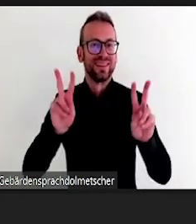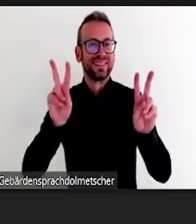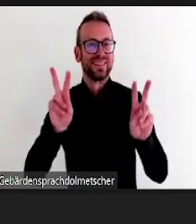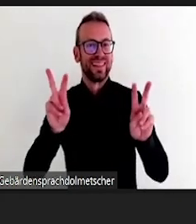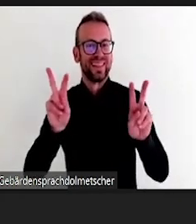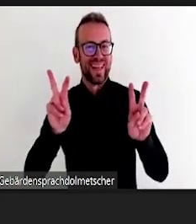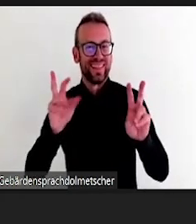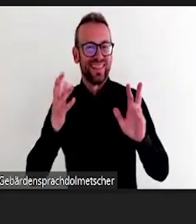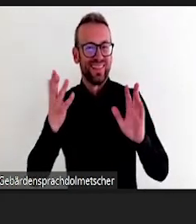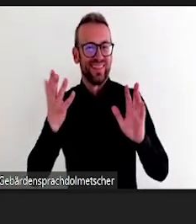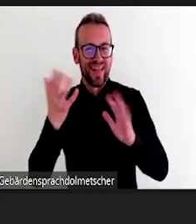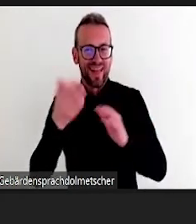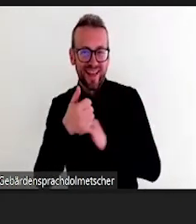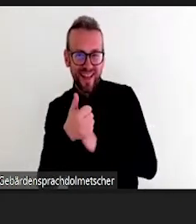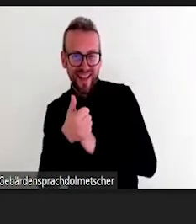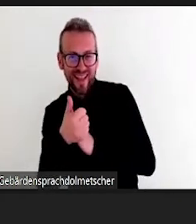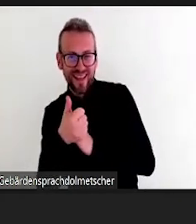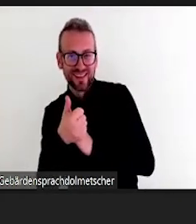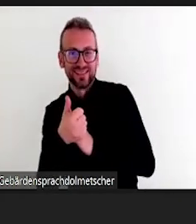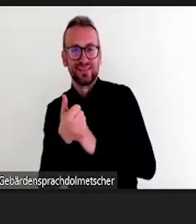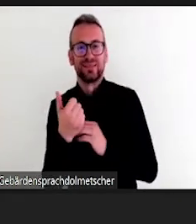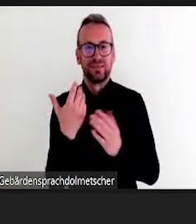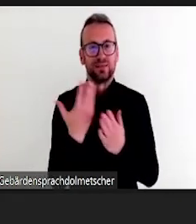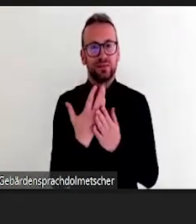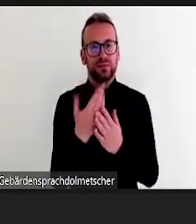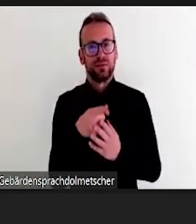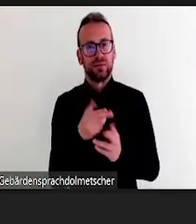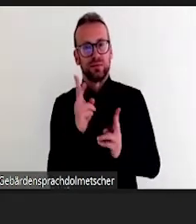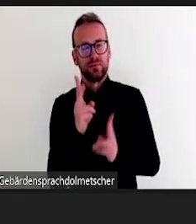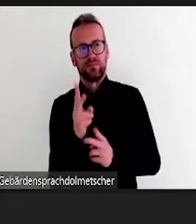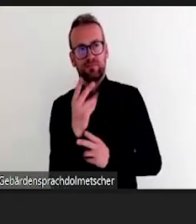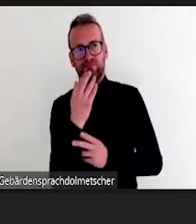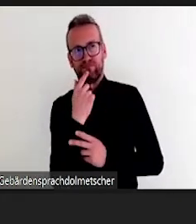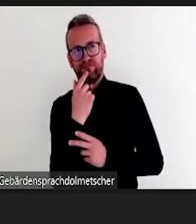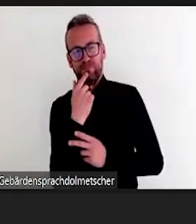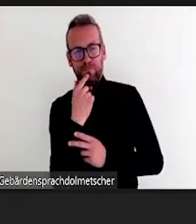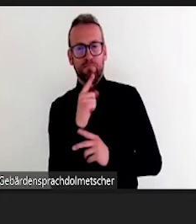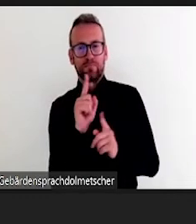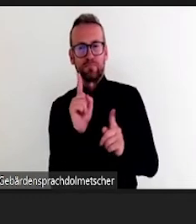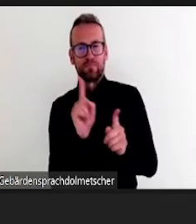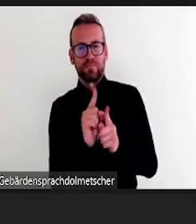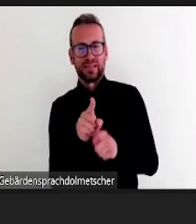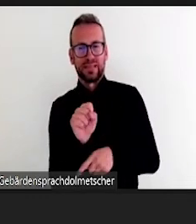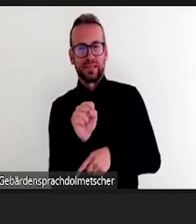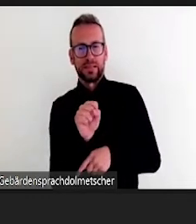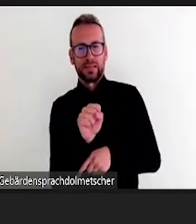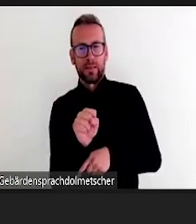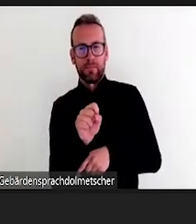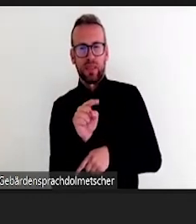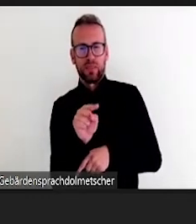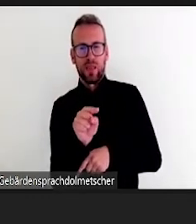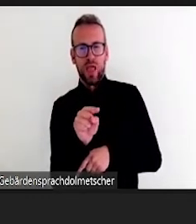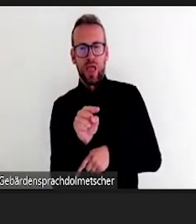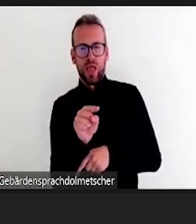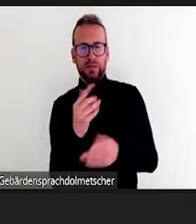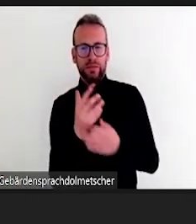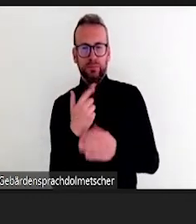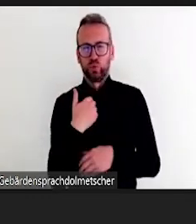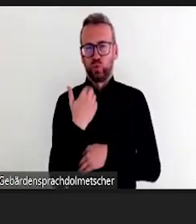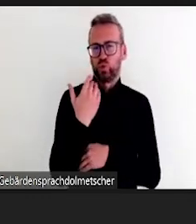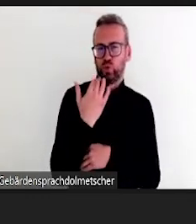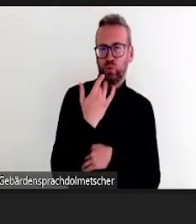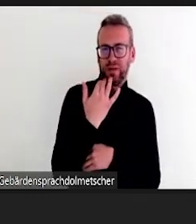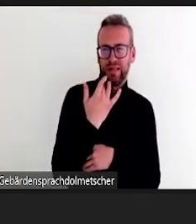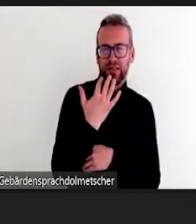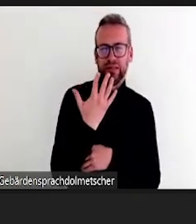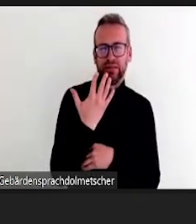früher zu kommen oder vielleicht auch schon miteinander auch im Chat ins Gespräch zu kommen. Das funktioniert eigentlich ganz gut. Dann gibt es